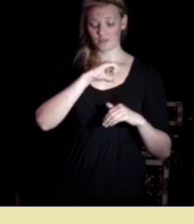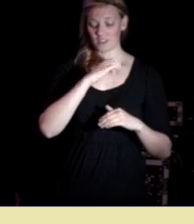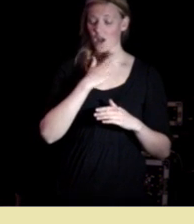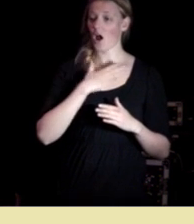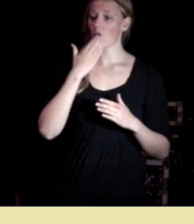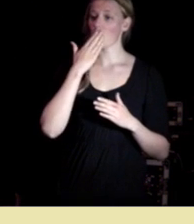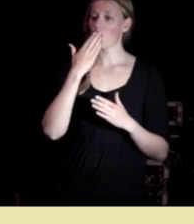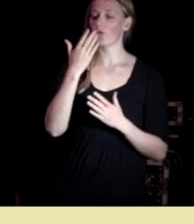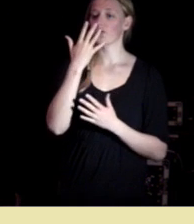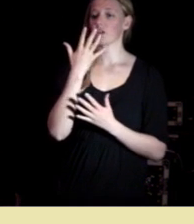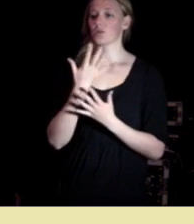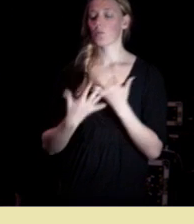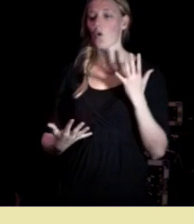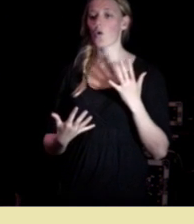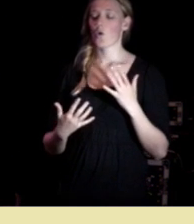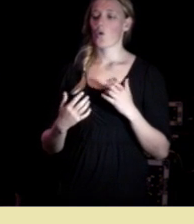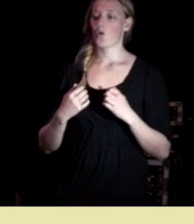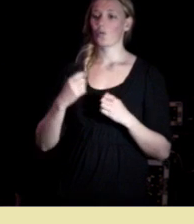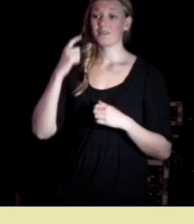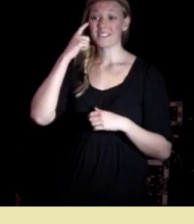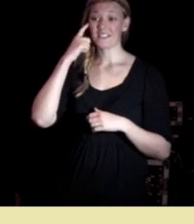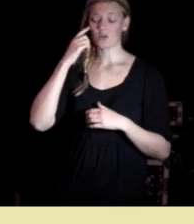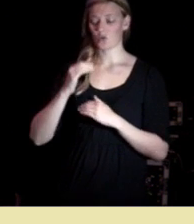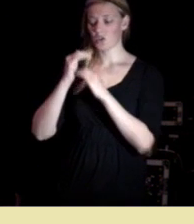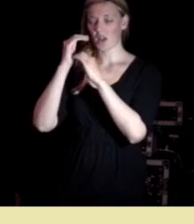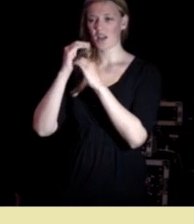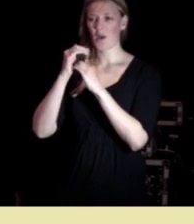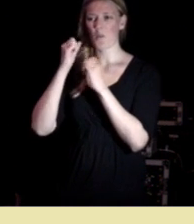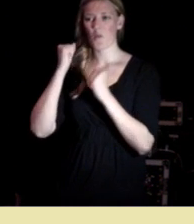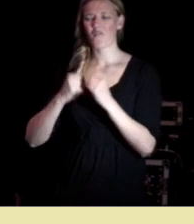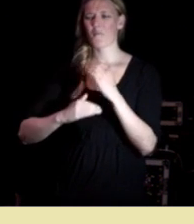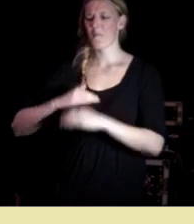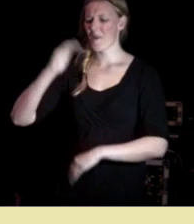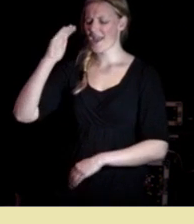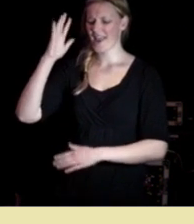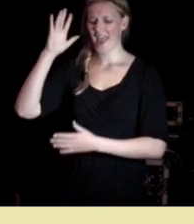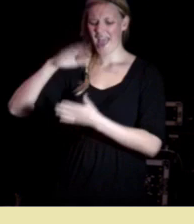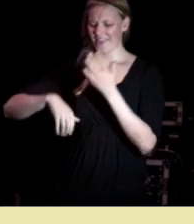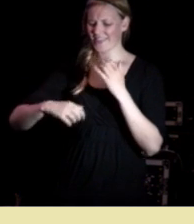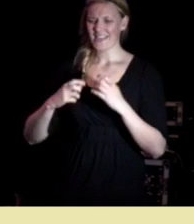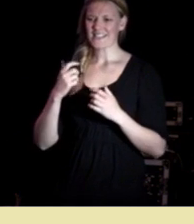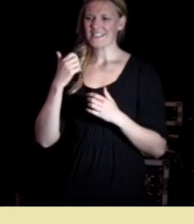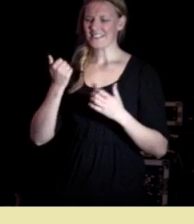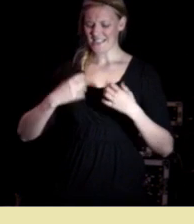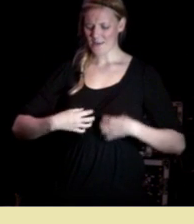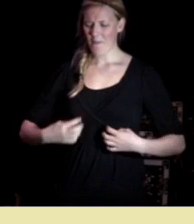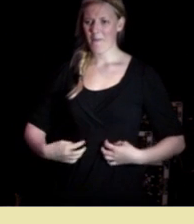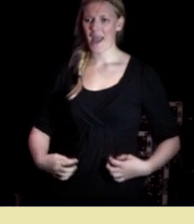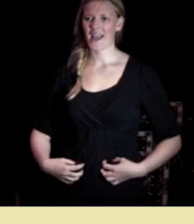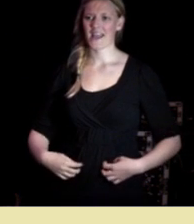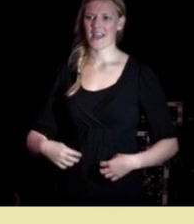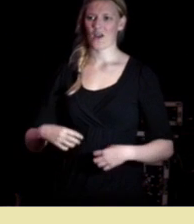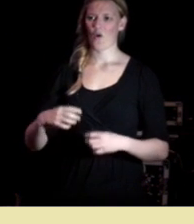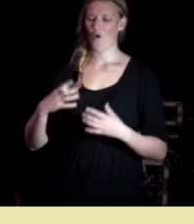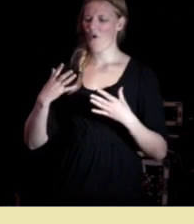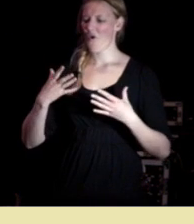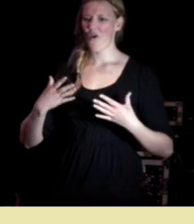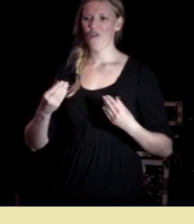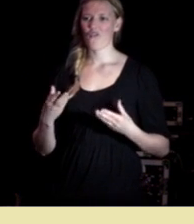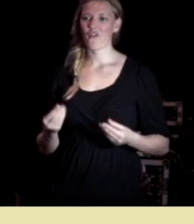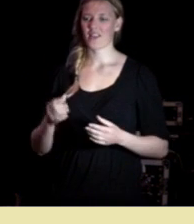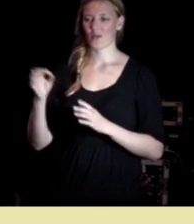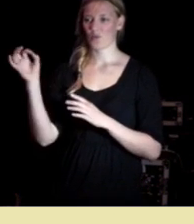språk om sinn og det sosiale så må det være mer enn six pack og fettprosent og tie gap et